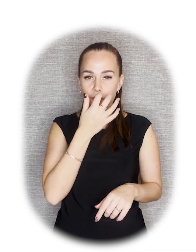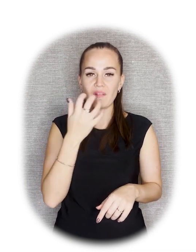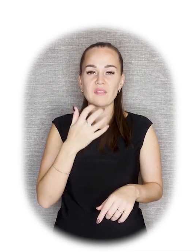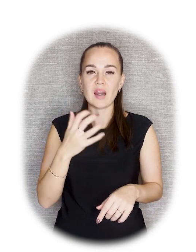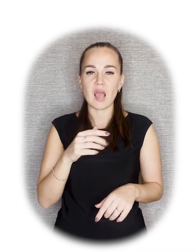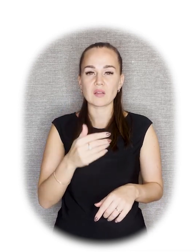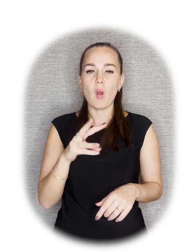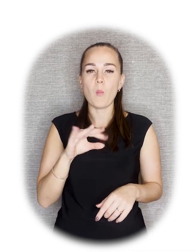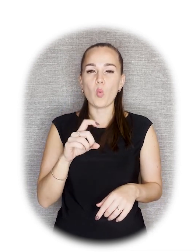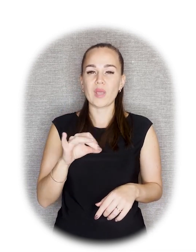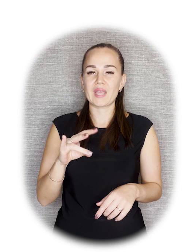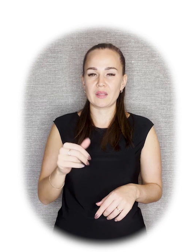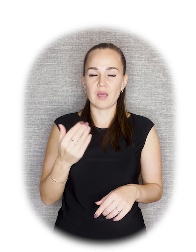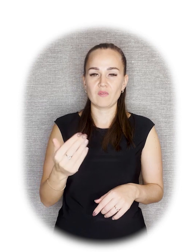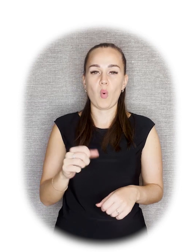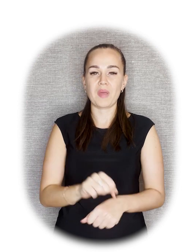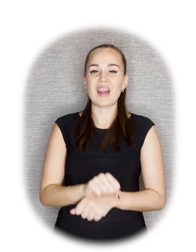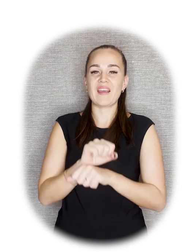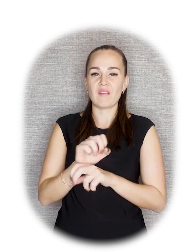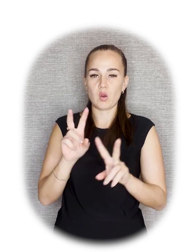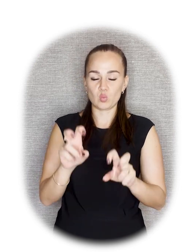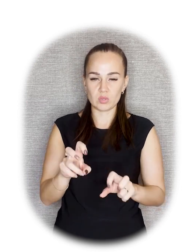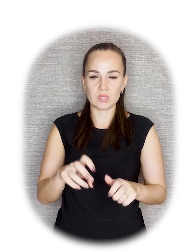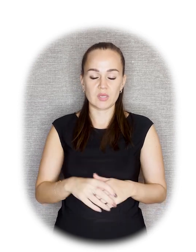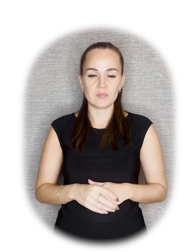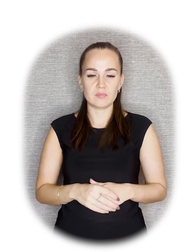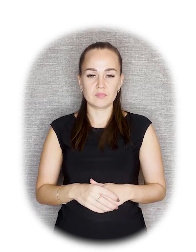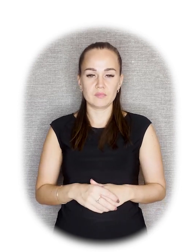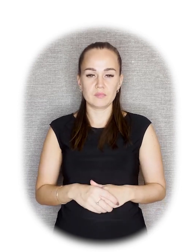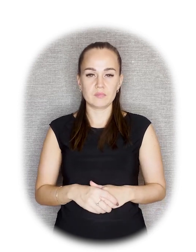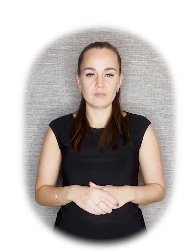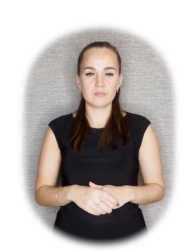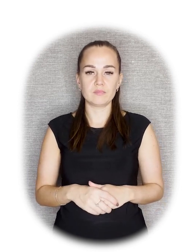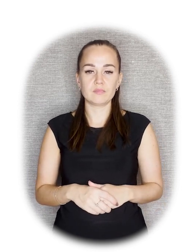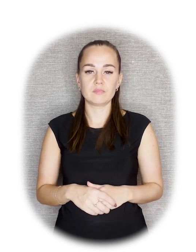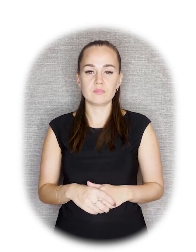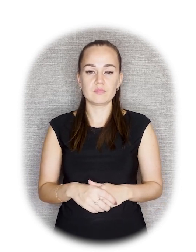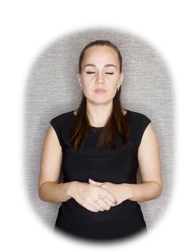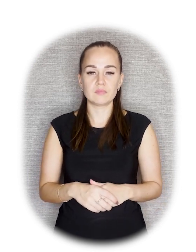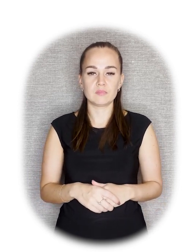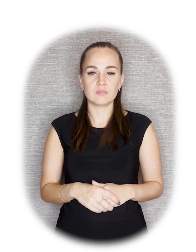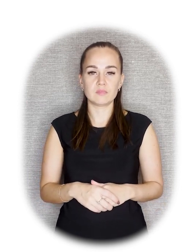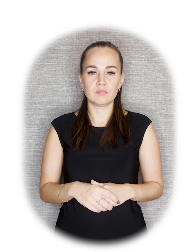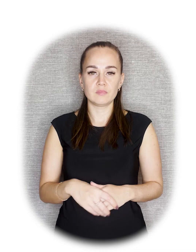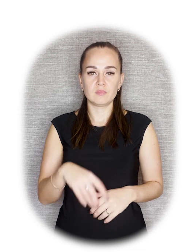Вариант Мухиной «Пламя революции», который был абсолютно не связан с портретом,